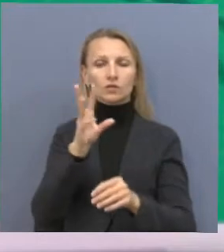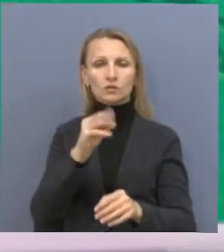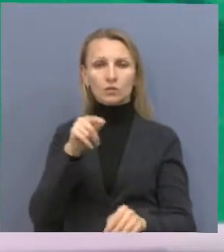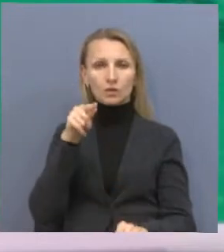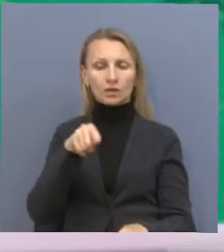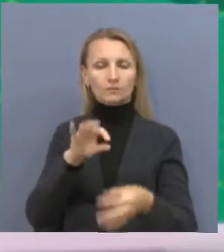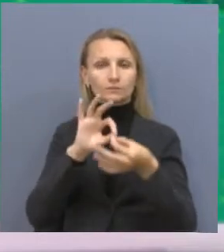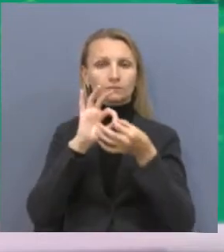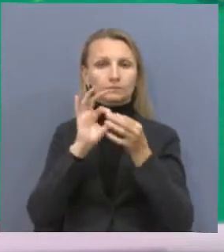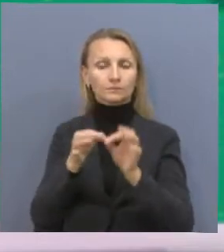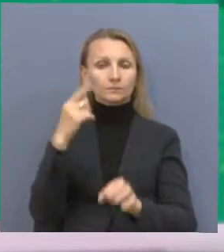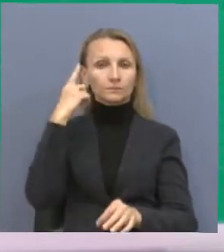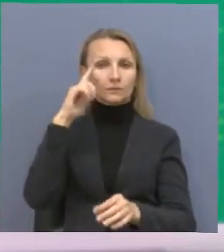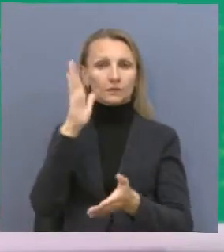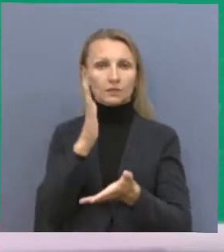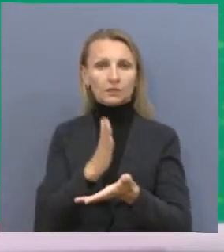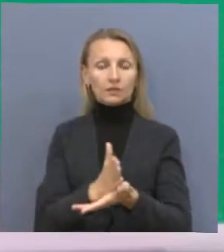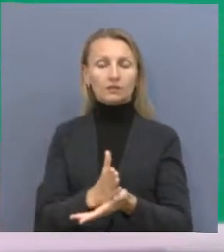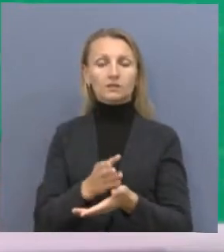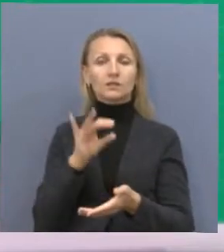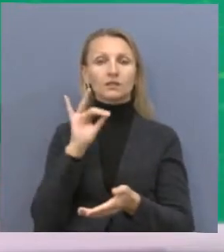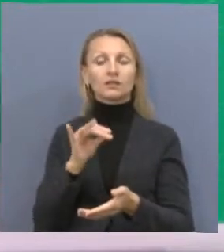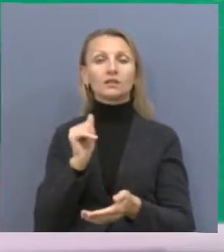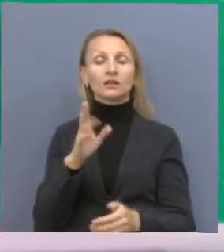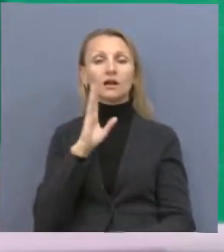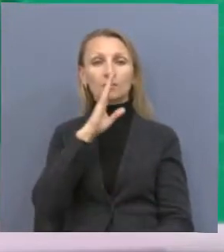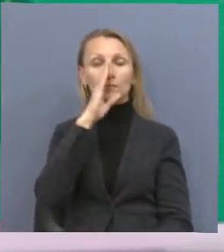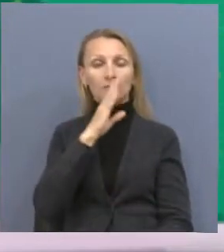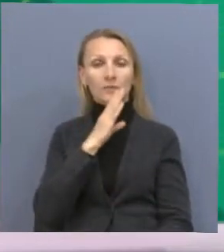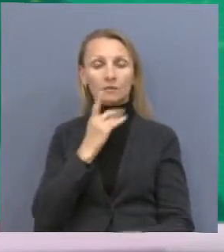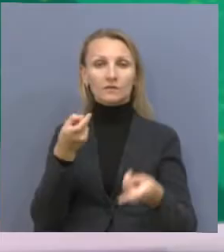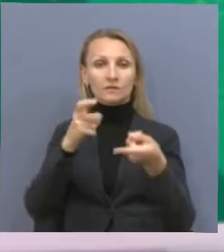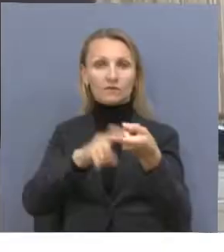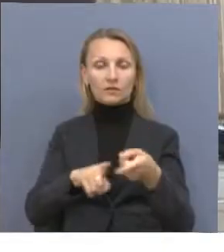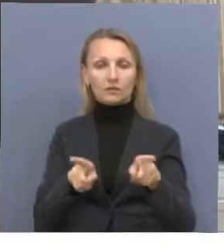организации учебного процесса, вплоть до налаживания контакта с родителями учеников.